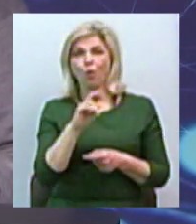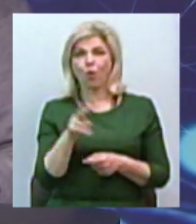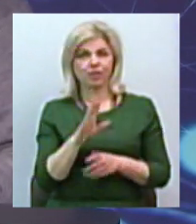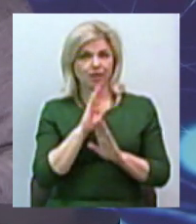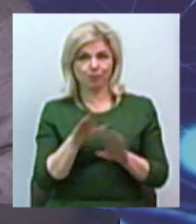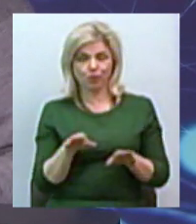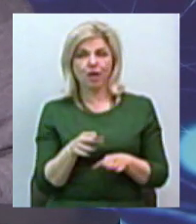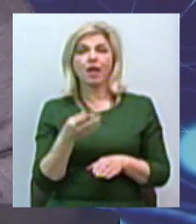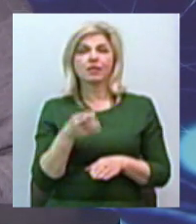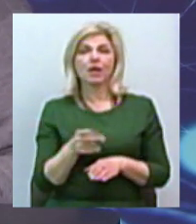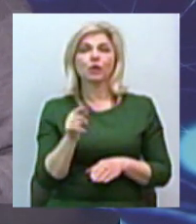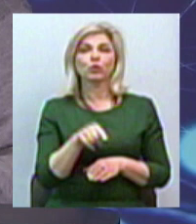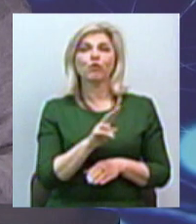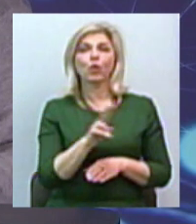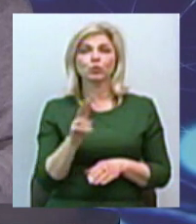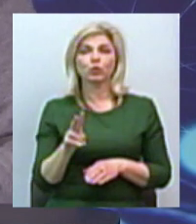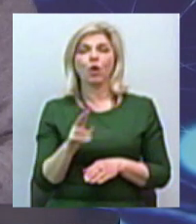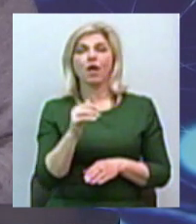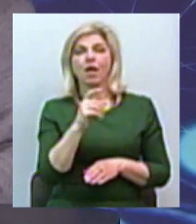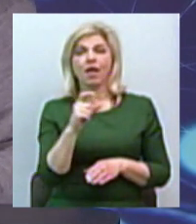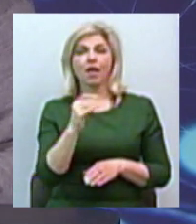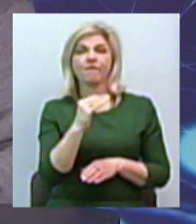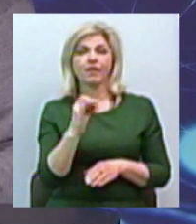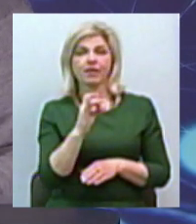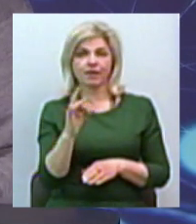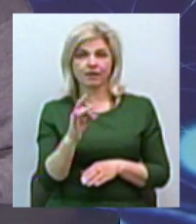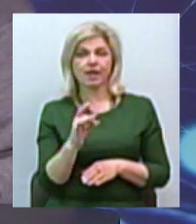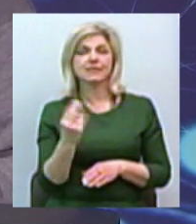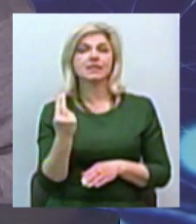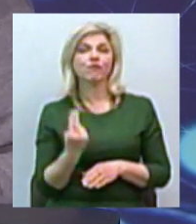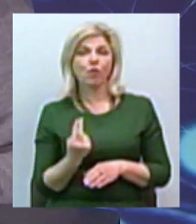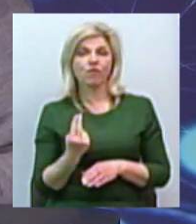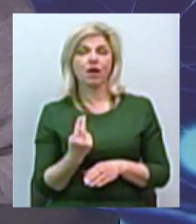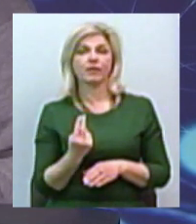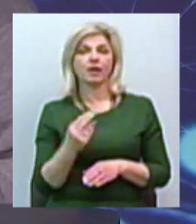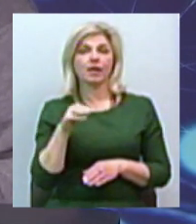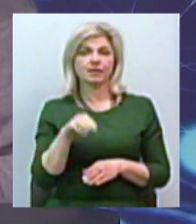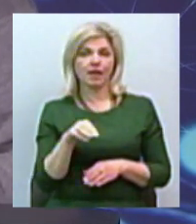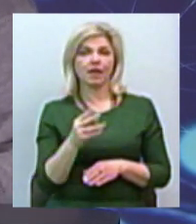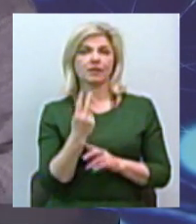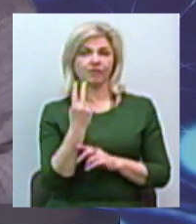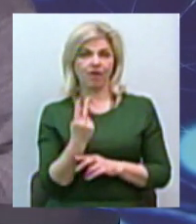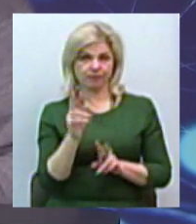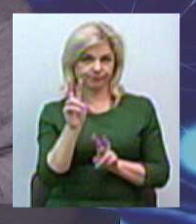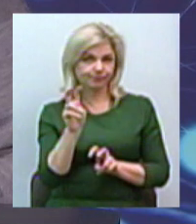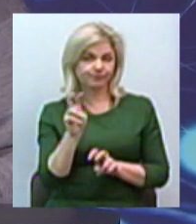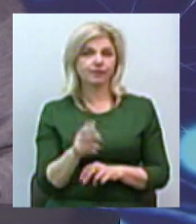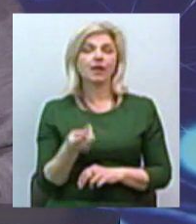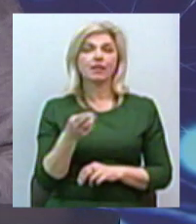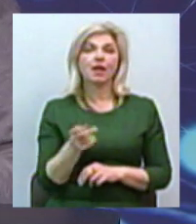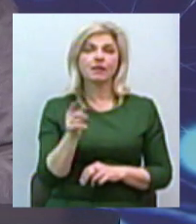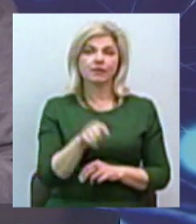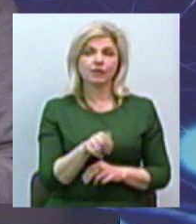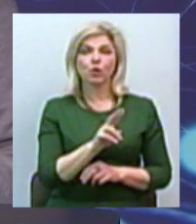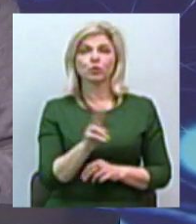приймає це на ефірну антену, цифрового ефірного телебачення. Т2, по-простому, народі. Для тих, хто